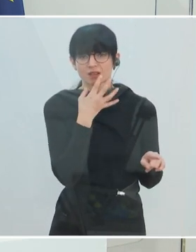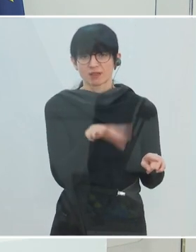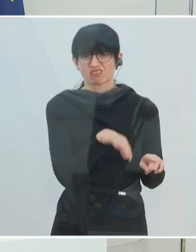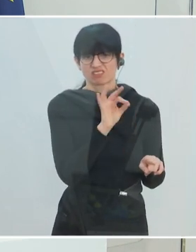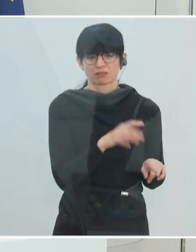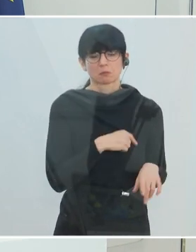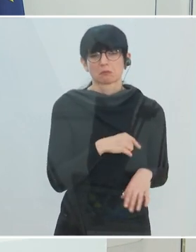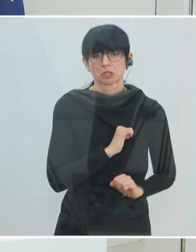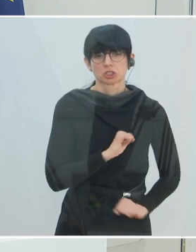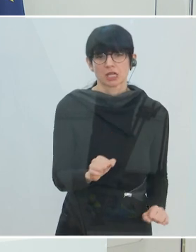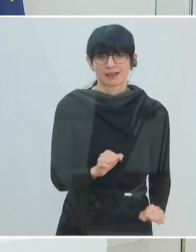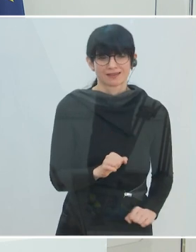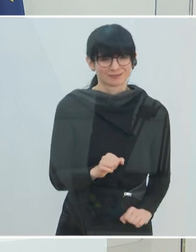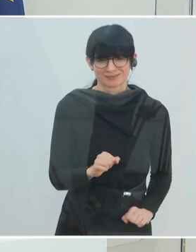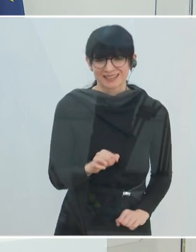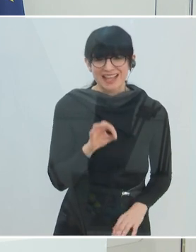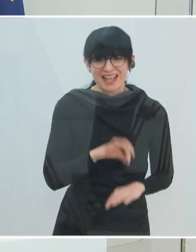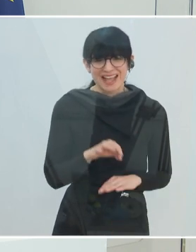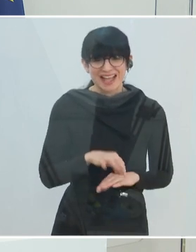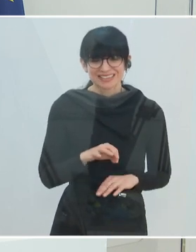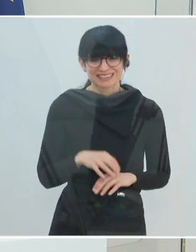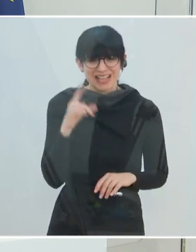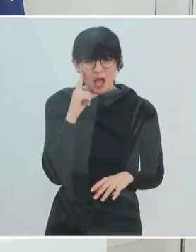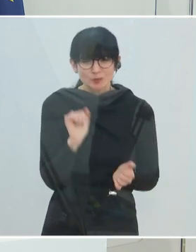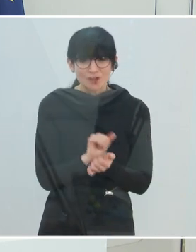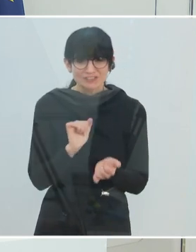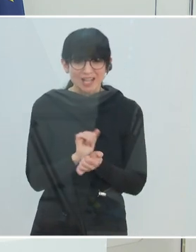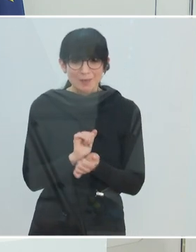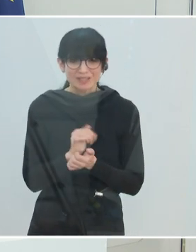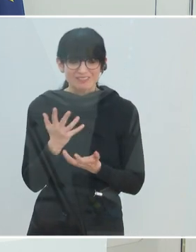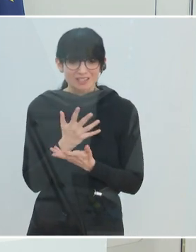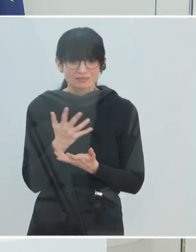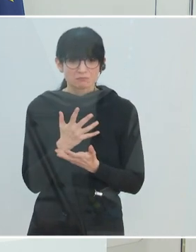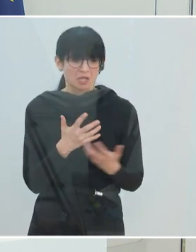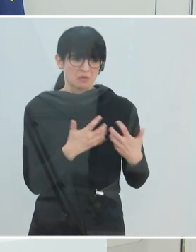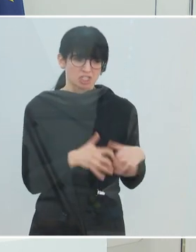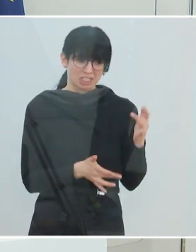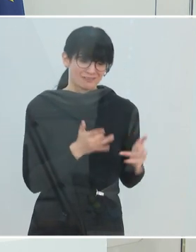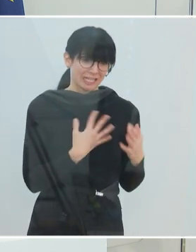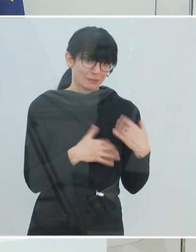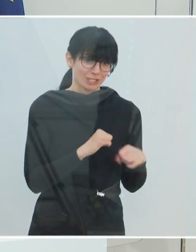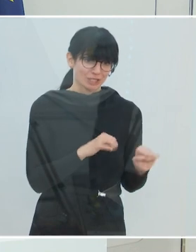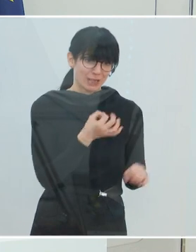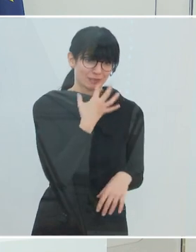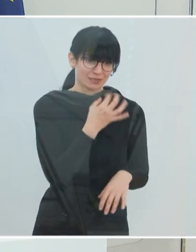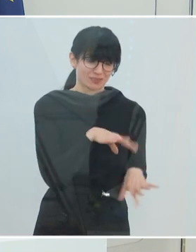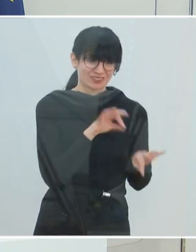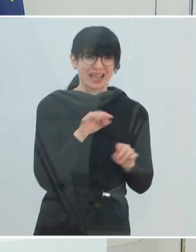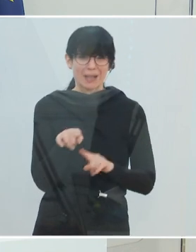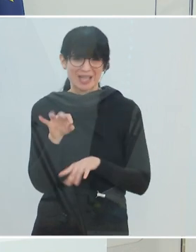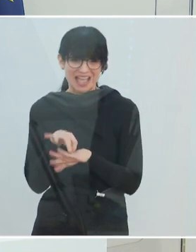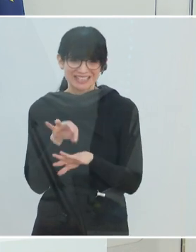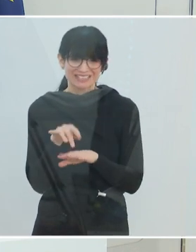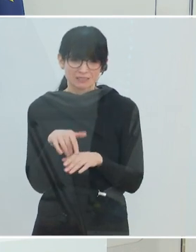finden. Die meisten glauben, das ist die Hauptaufgabe des Arztes. Das ist nicht die Hauptaufgabe des Arztes. Das kann eine Maschine vielleicht sogar besser. Aber es abzuschätzen,